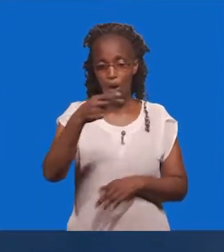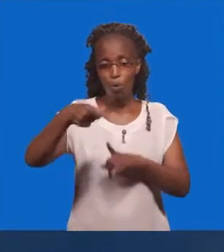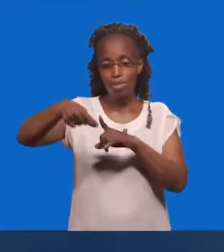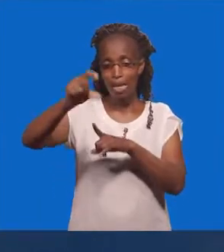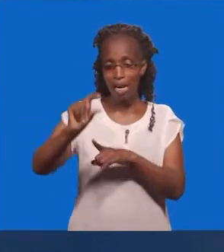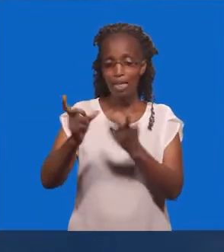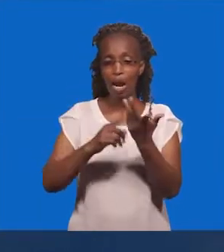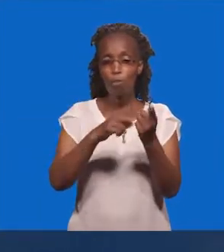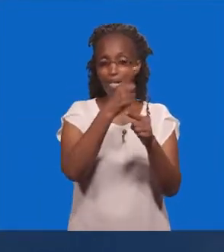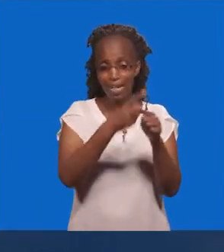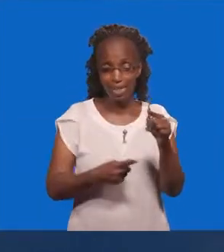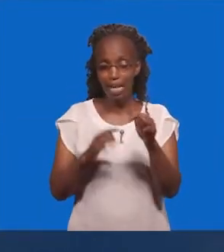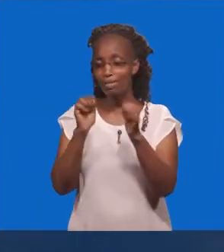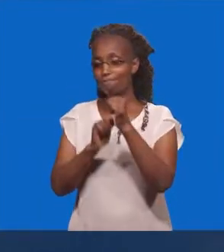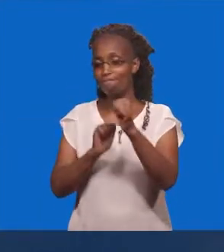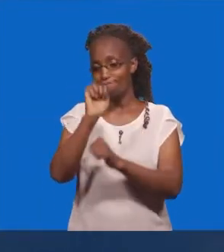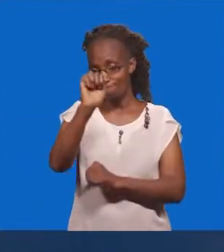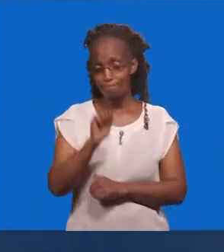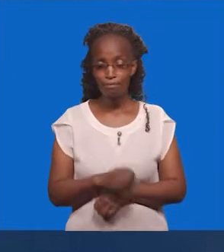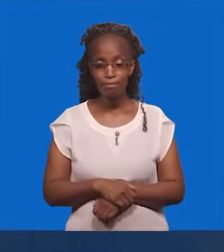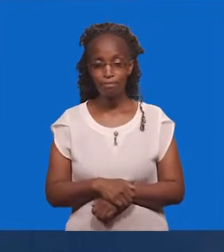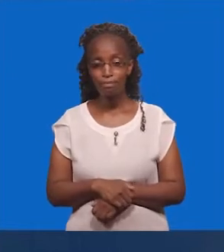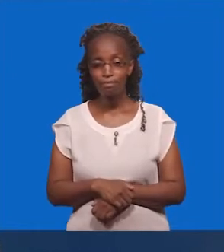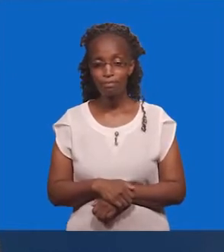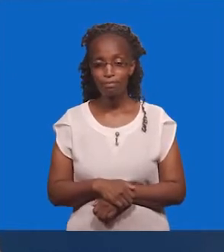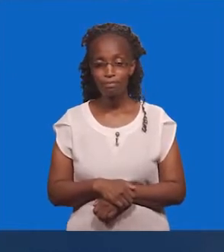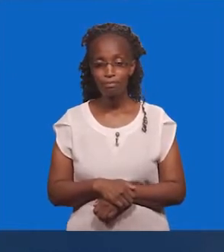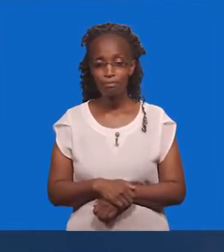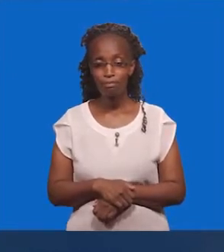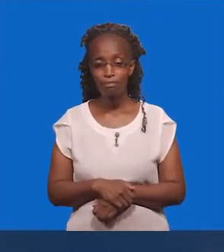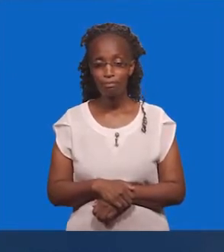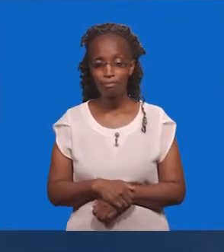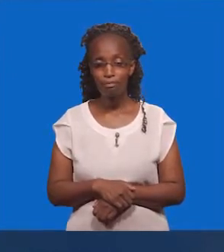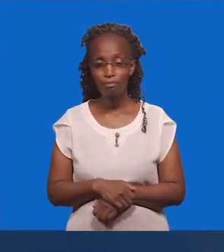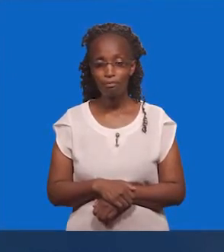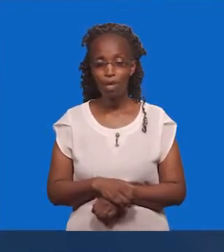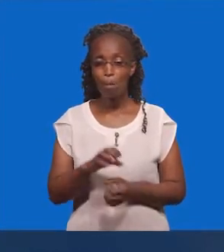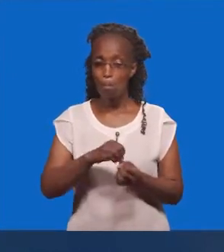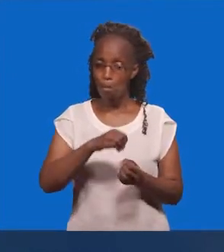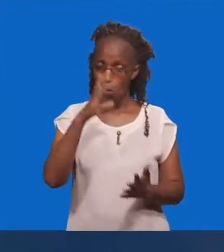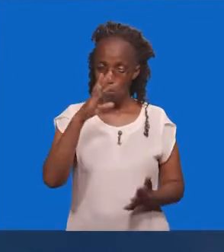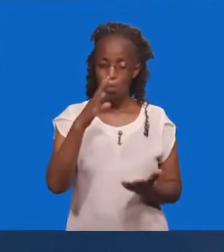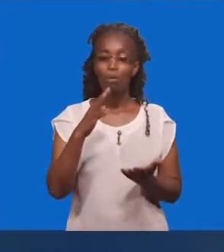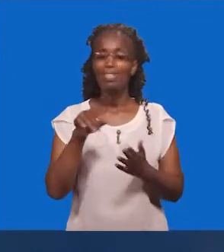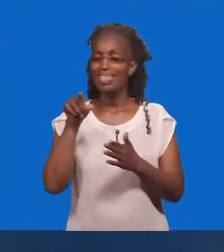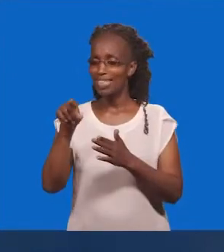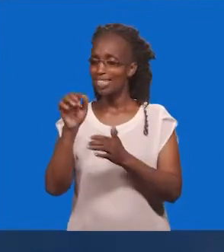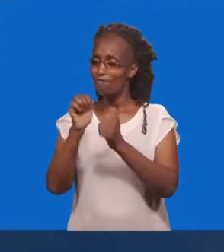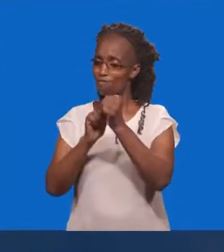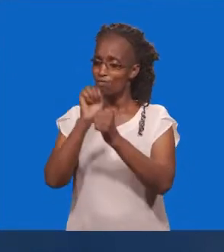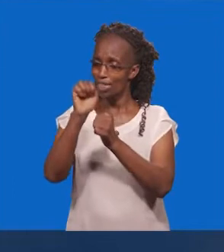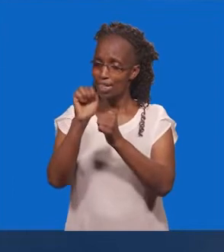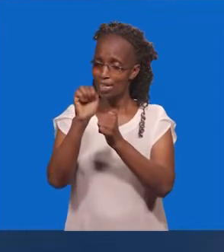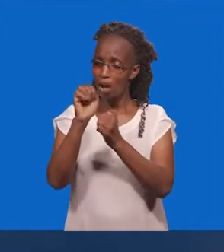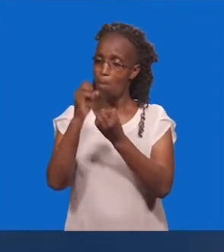Kumi Na Mitano Bwana Yesu Asifiwe Hakaweza Kuongesewa Tena Miaka Imiaka